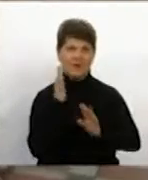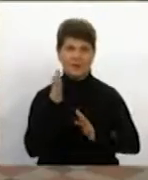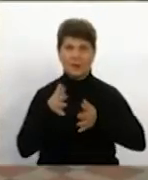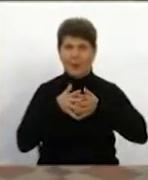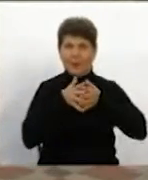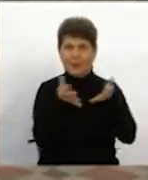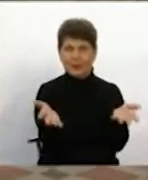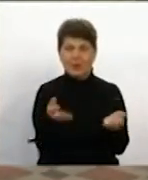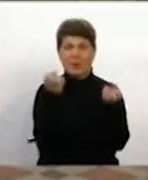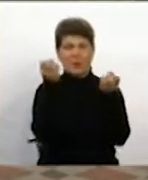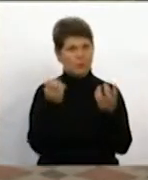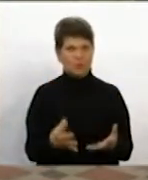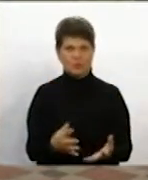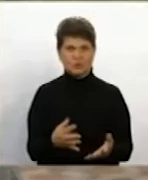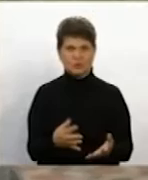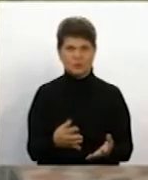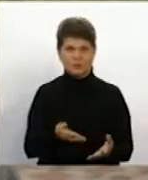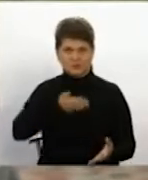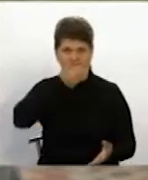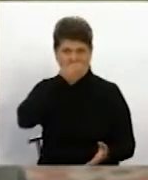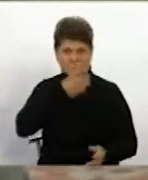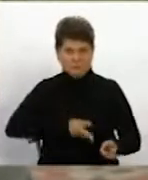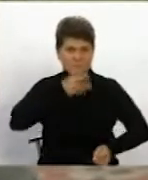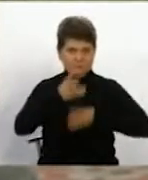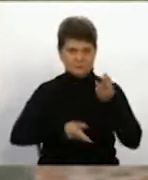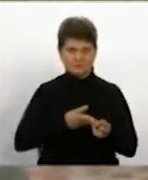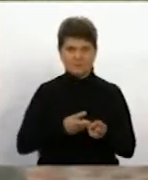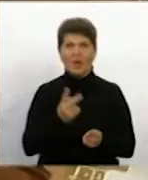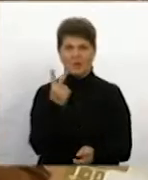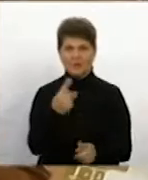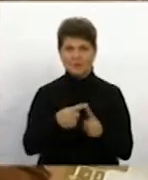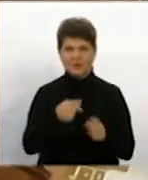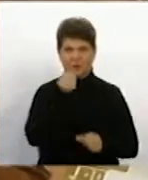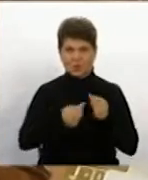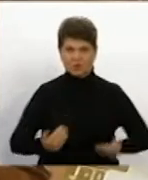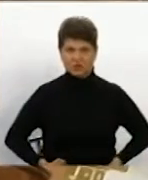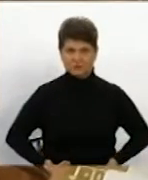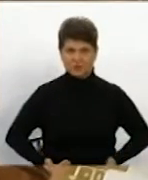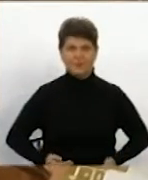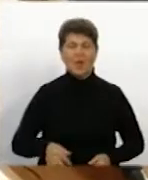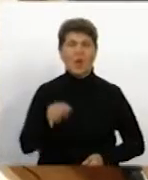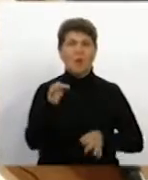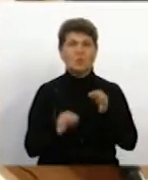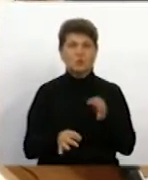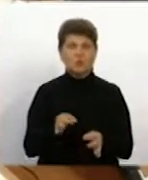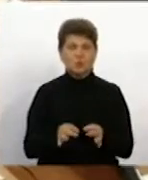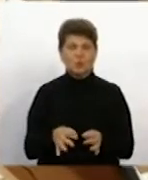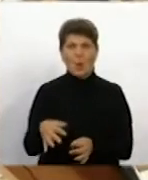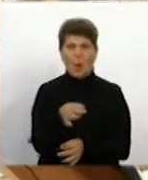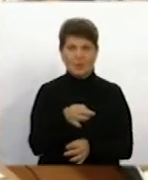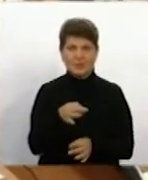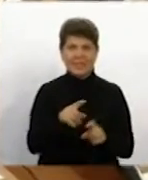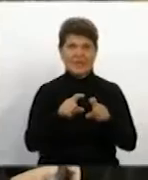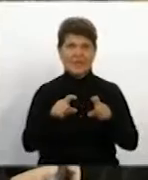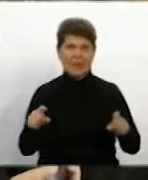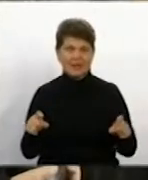і вони просто рвуть на рефлекс. Ось так ми живемо вже два з половиною року. У суді обласний департамент екології просить анулювати